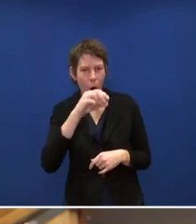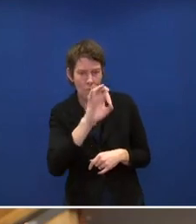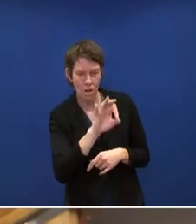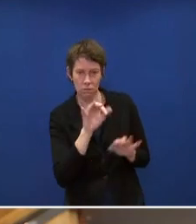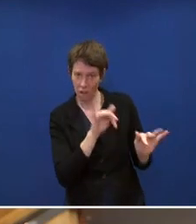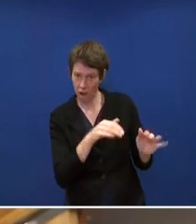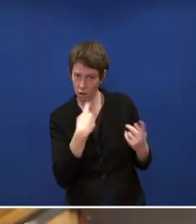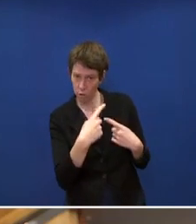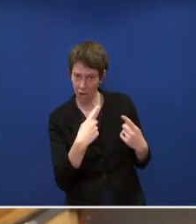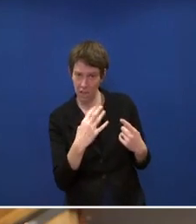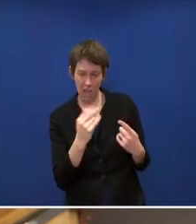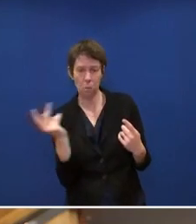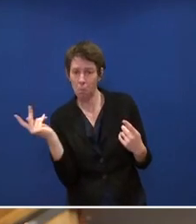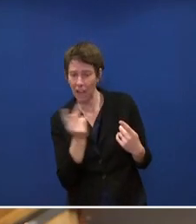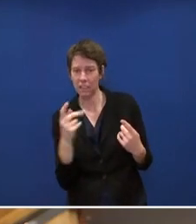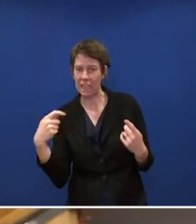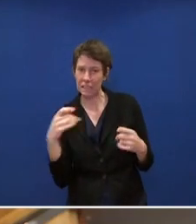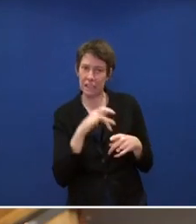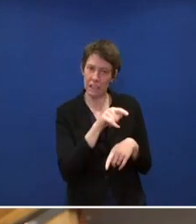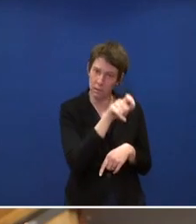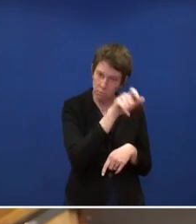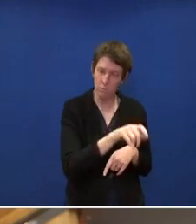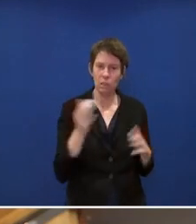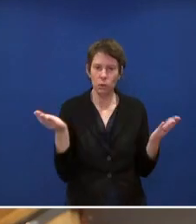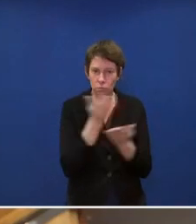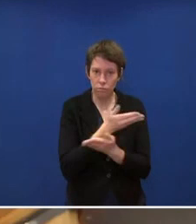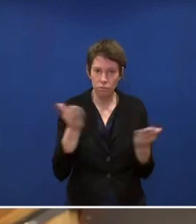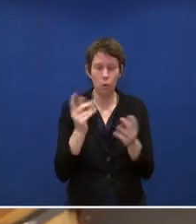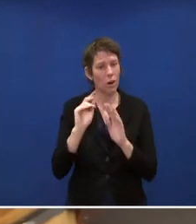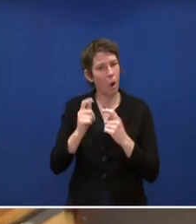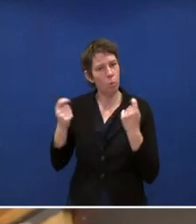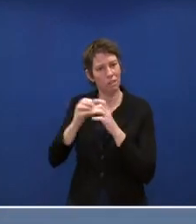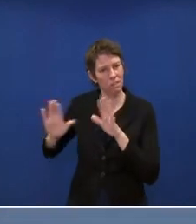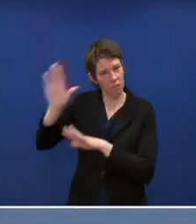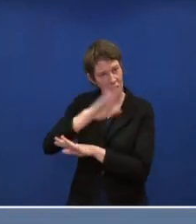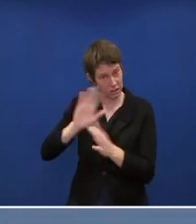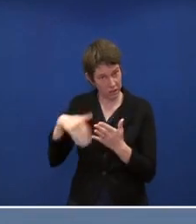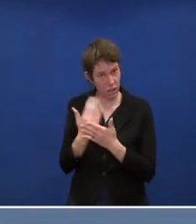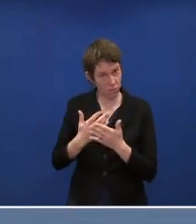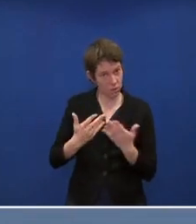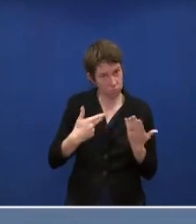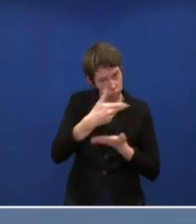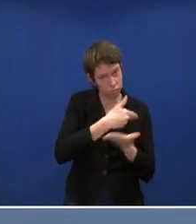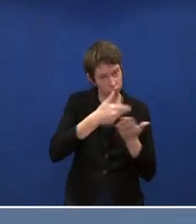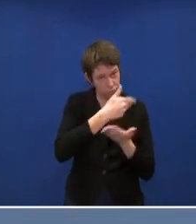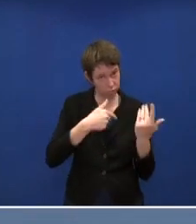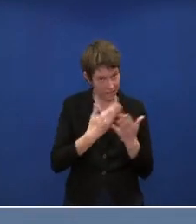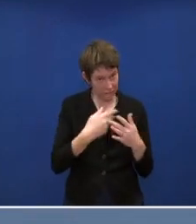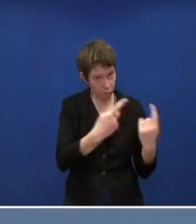bilateral oder auch auf Bundesebene zu diesen Vorgängen? Das ist ein Thema, was die